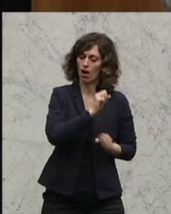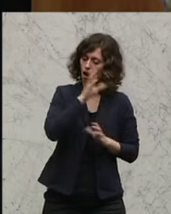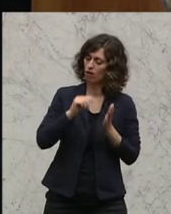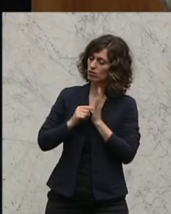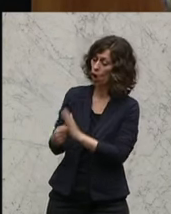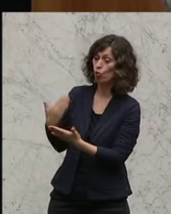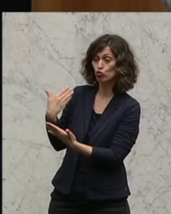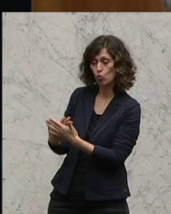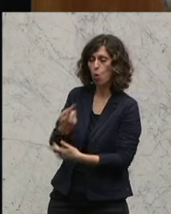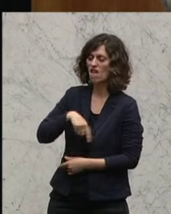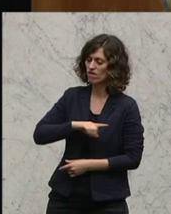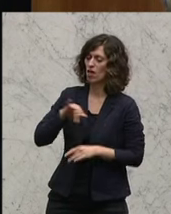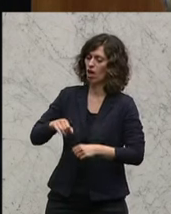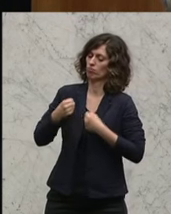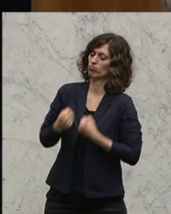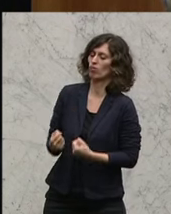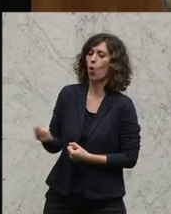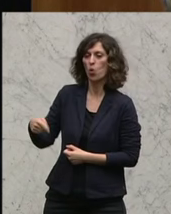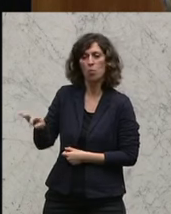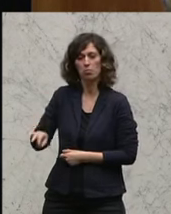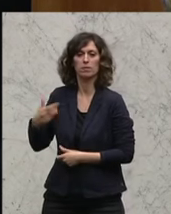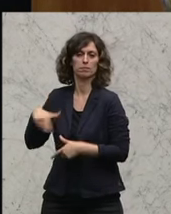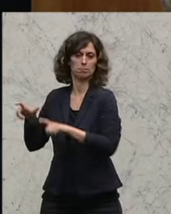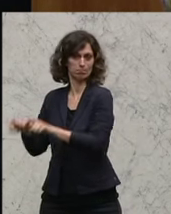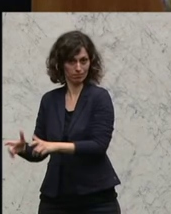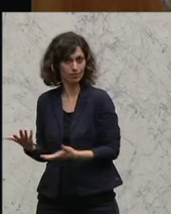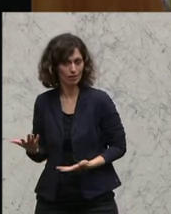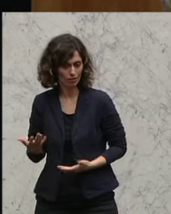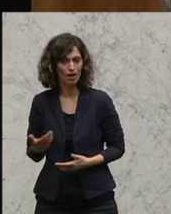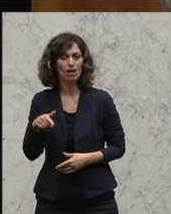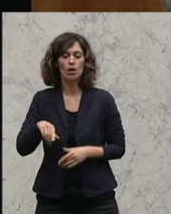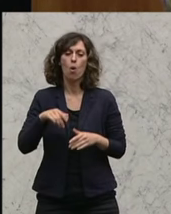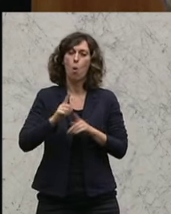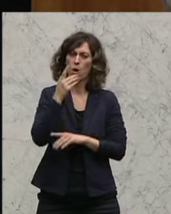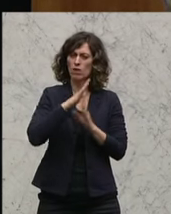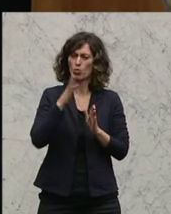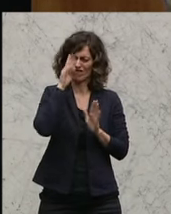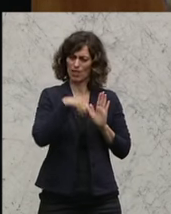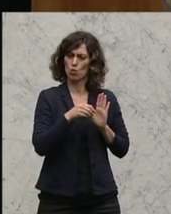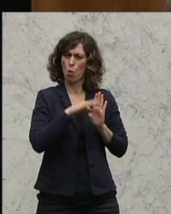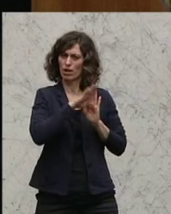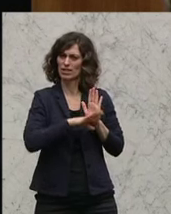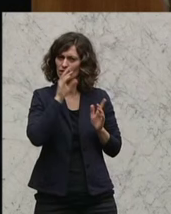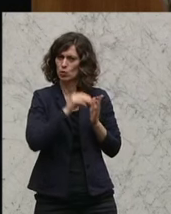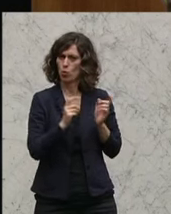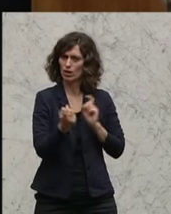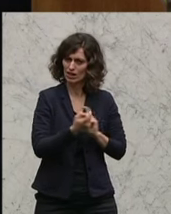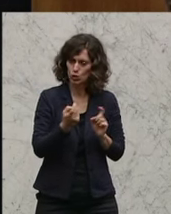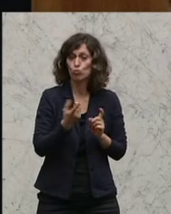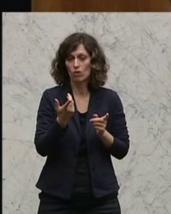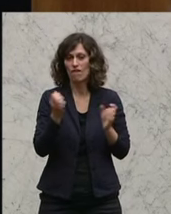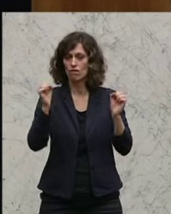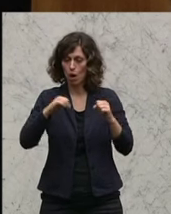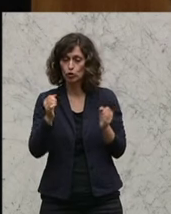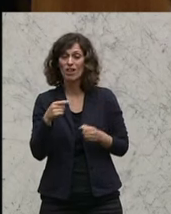für die kommenden Aufgaben. Es wird heute noch im Hohen Haus ein Gesetz diskutiert und verabschiedet, dass es für